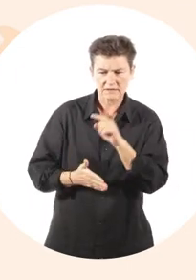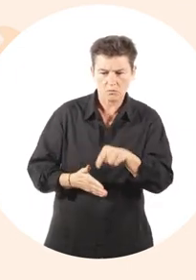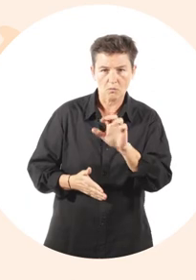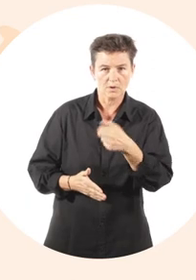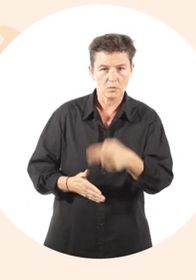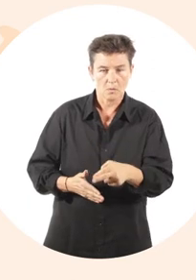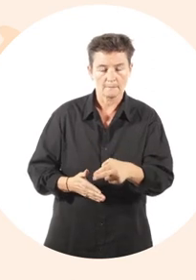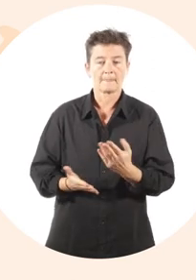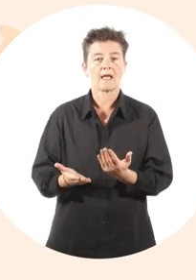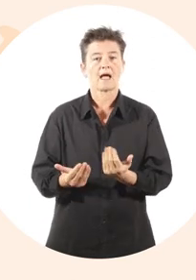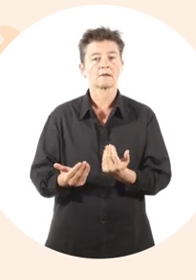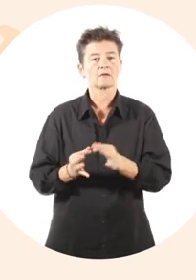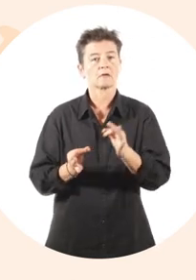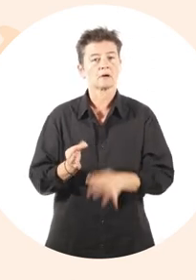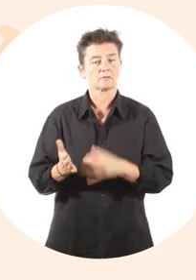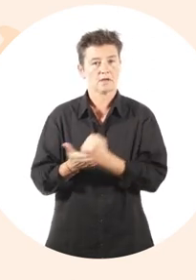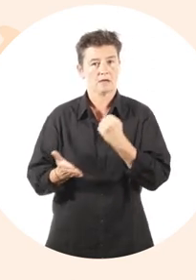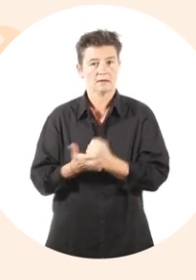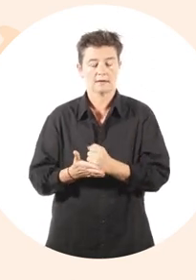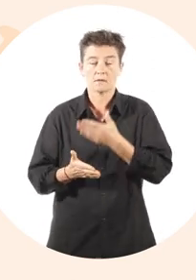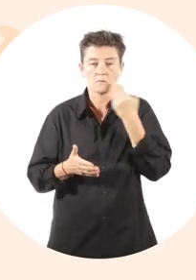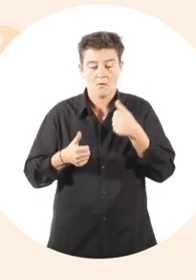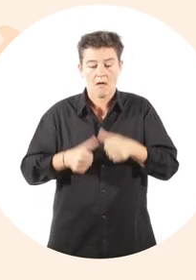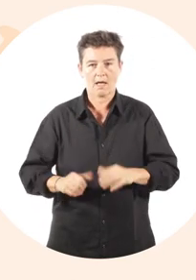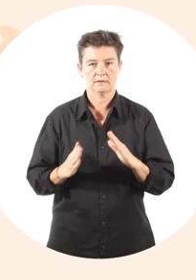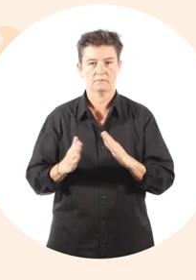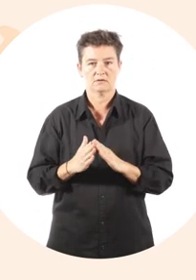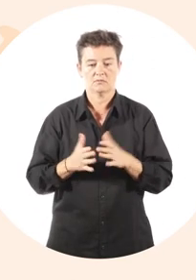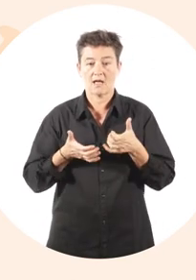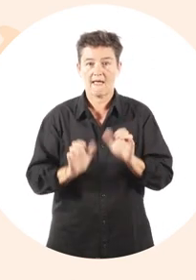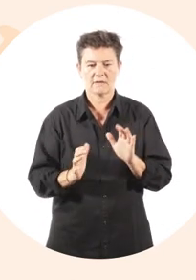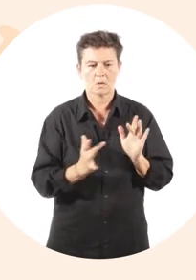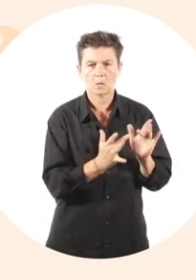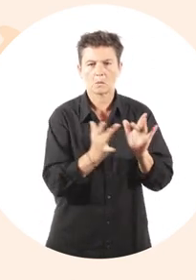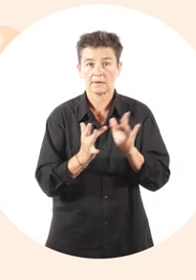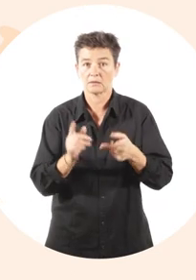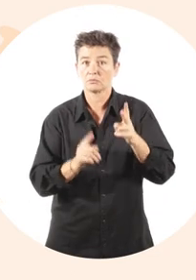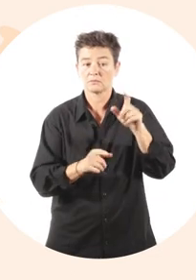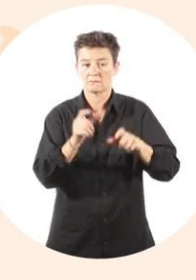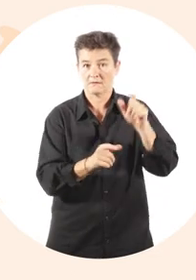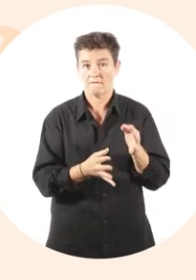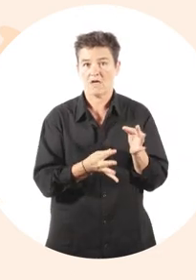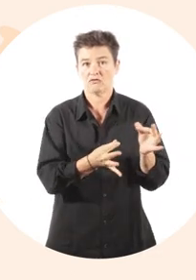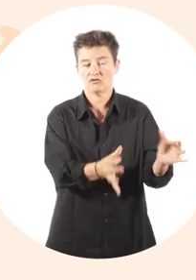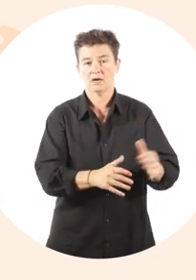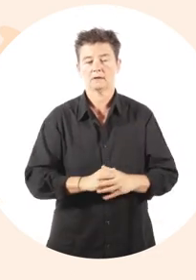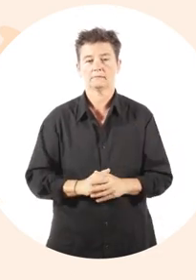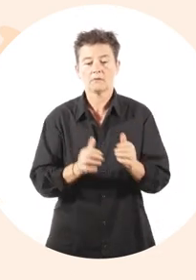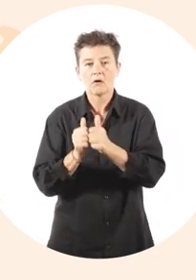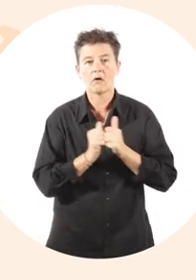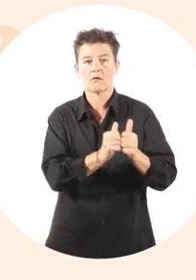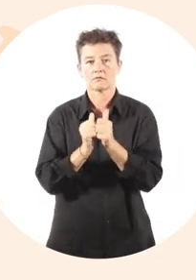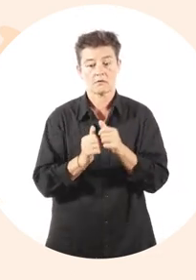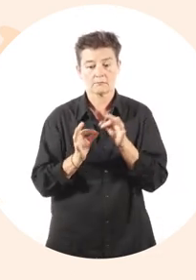devez être testé. En attendant les résultats du test, restez chez vous et évitez tout contact, surtout avec les personnes fragiles.